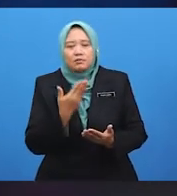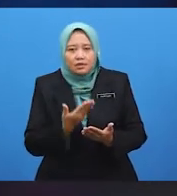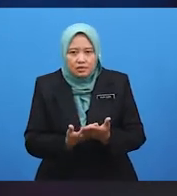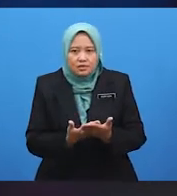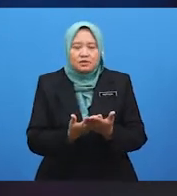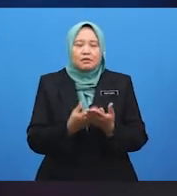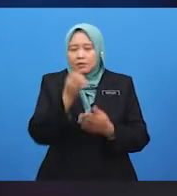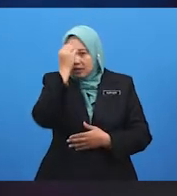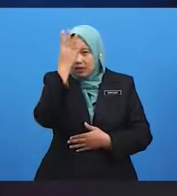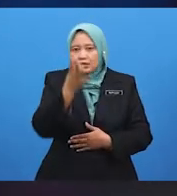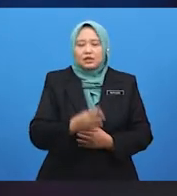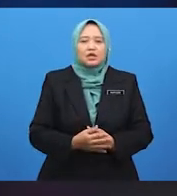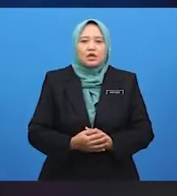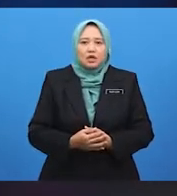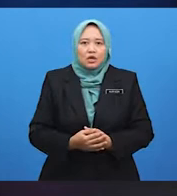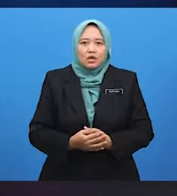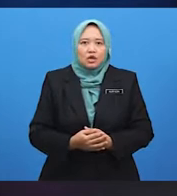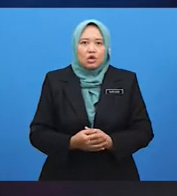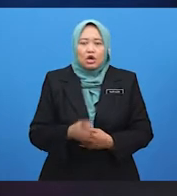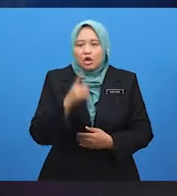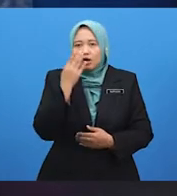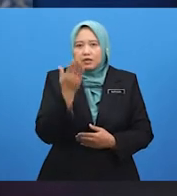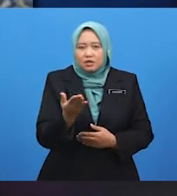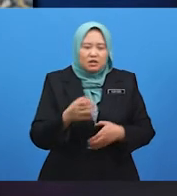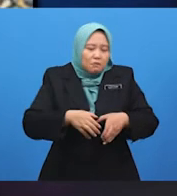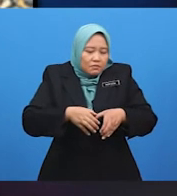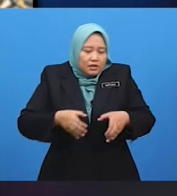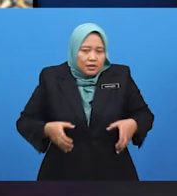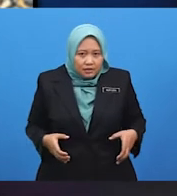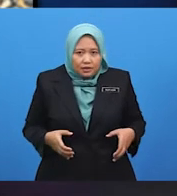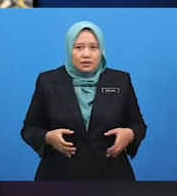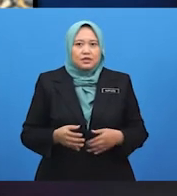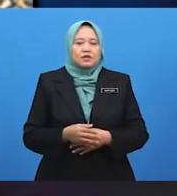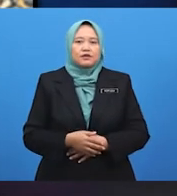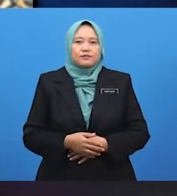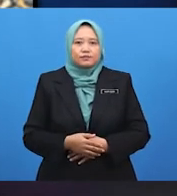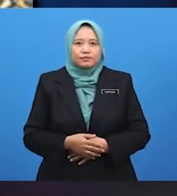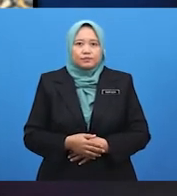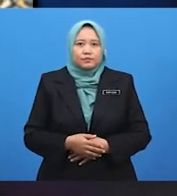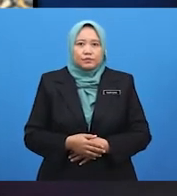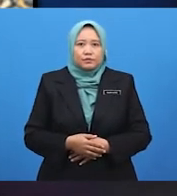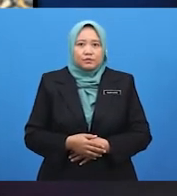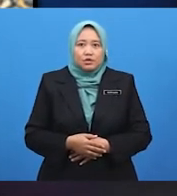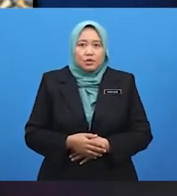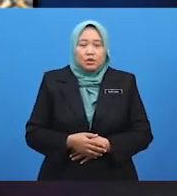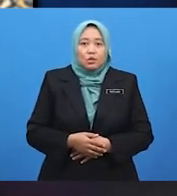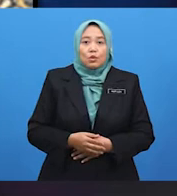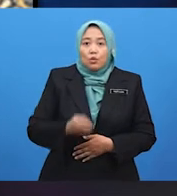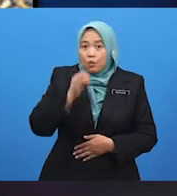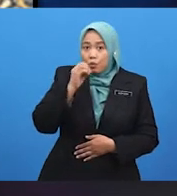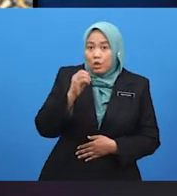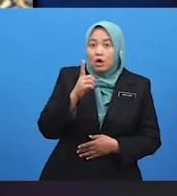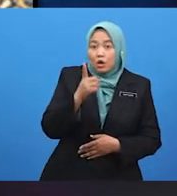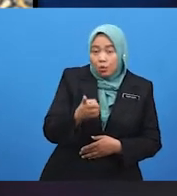dan menyuarakan perkara yang difikirkan dengan betul. Omar, kamu melepat dengan kawan-kawan di dalam kefe saiber.